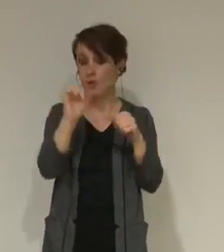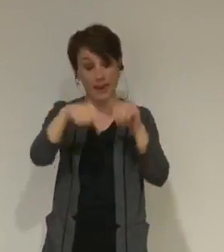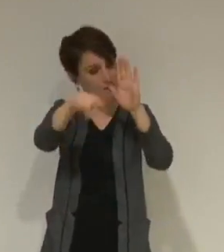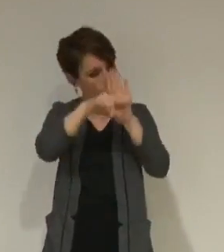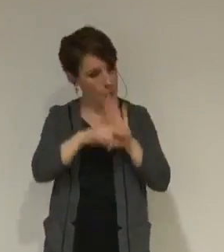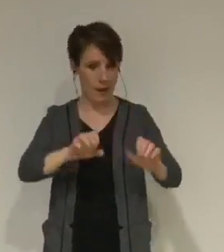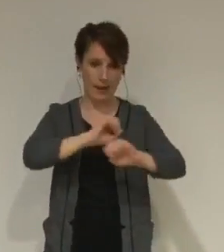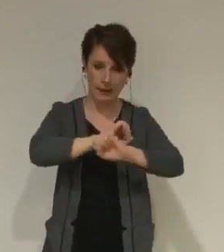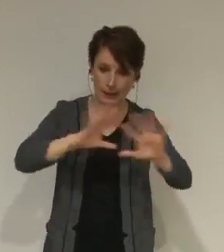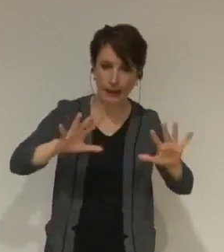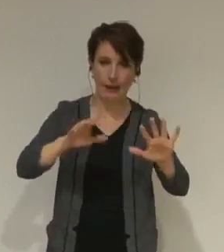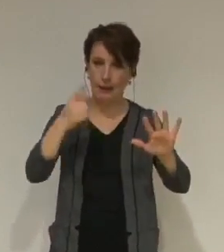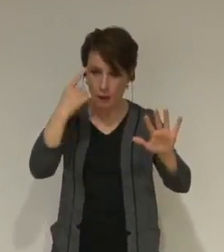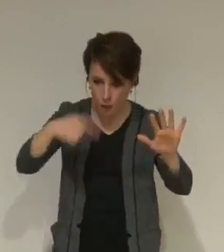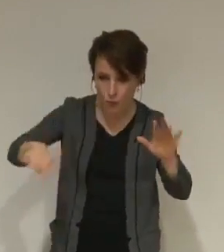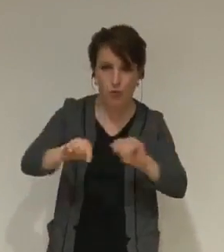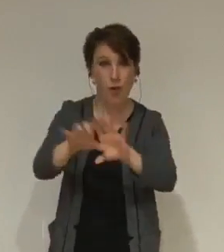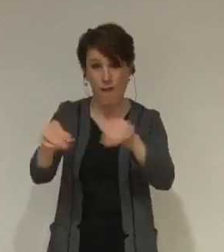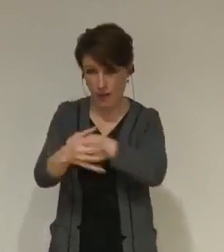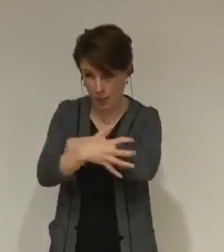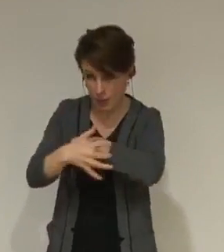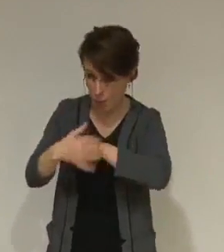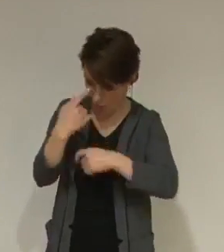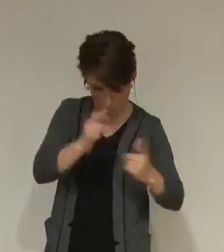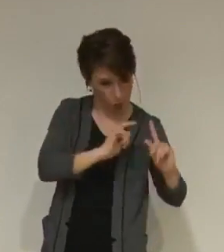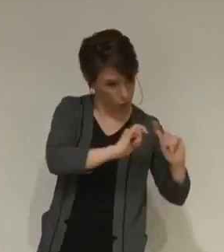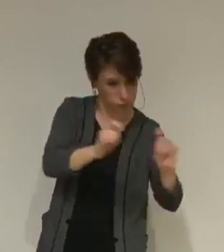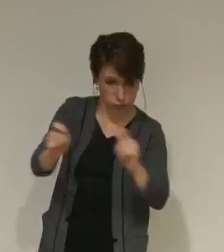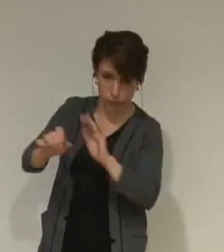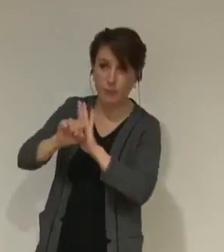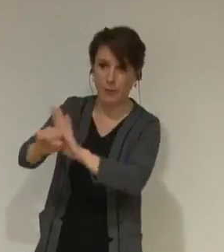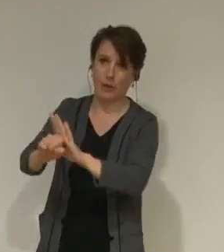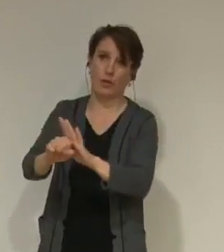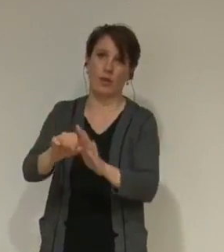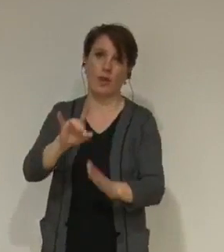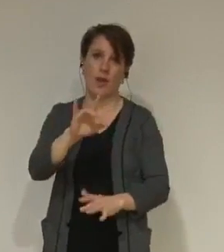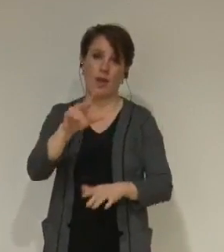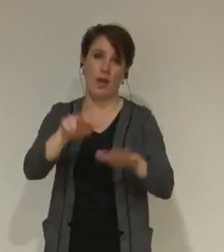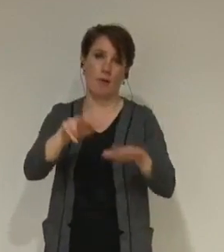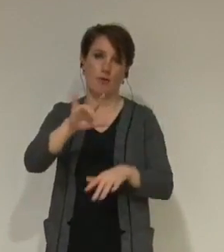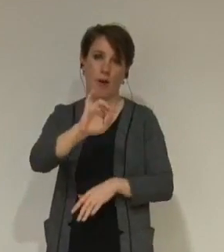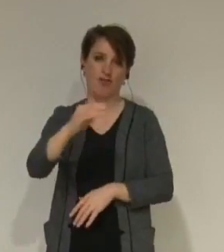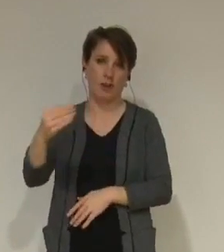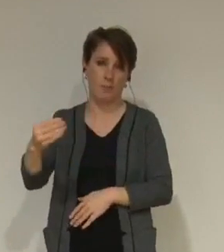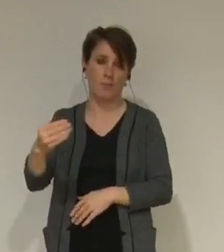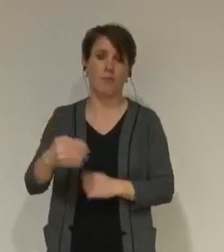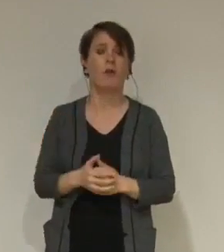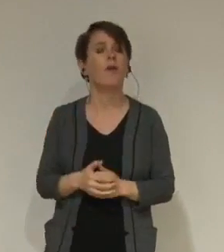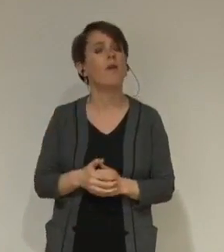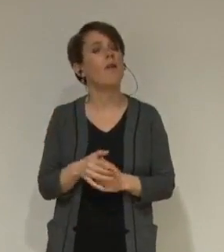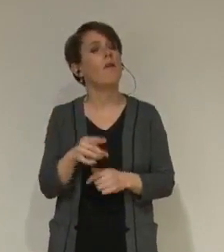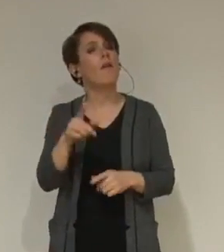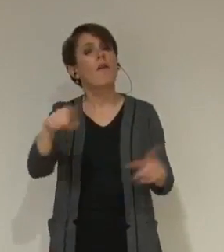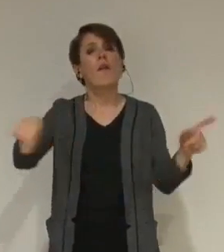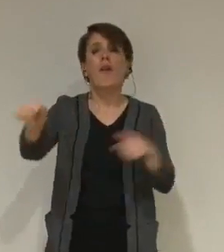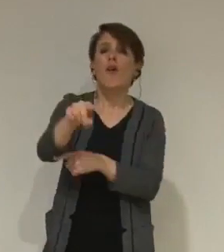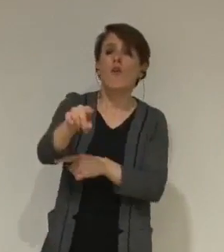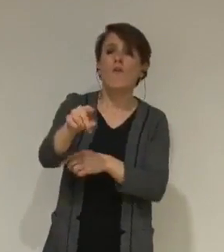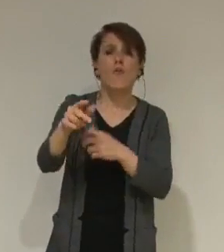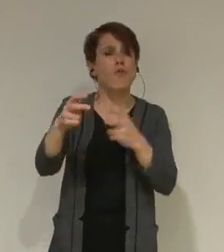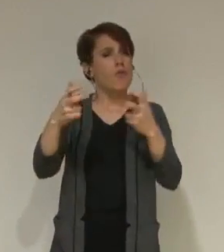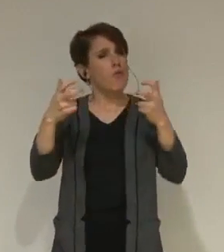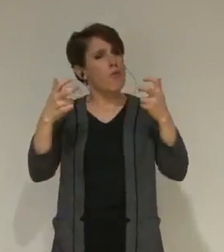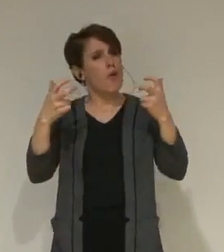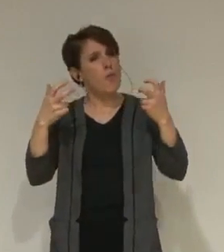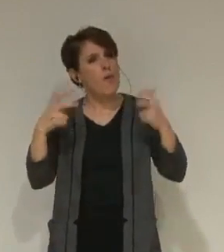pour les foyers les plus modestes dans l'attribution des logements. Vous dites vouloir enrayer les logiques de ségrégation.